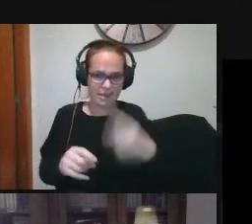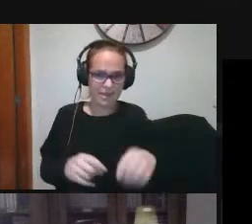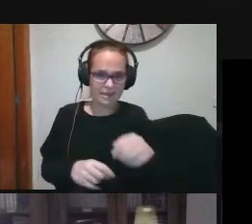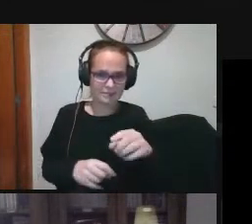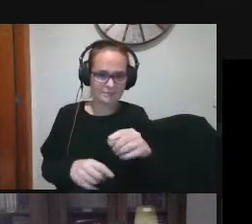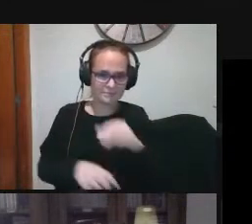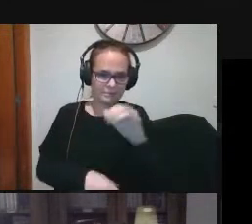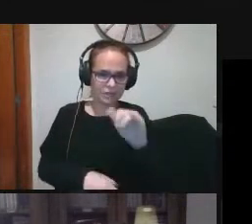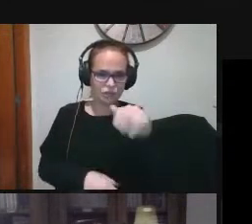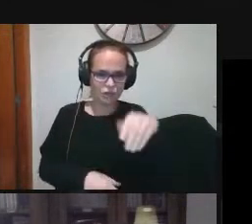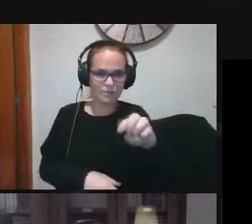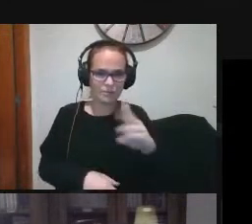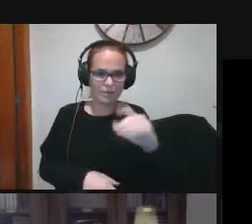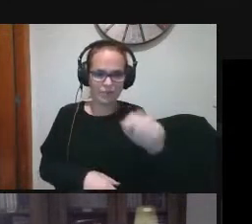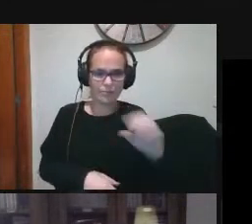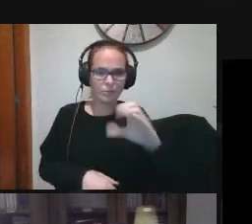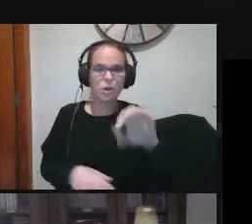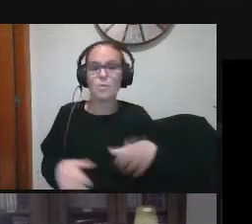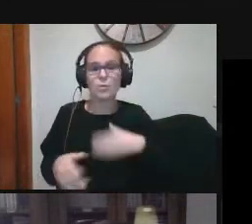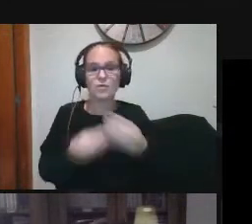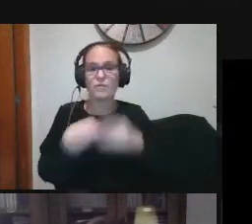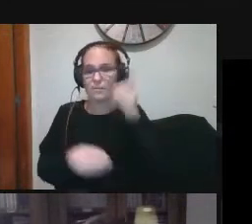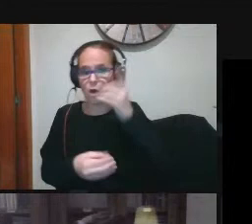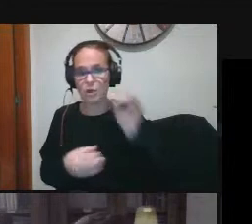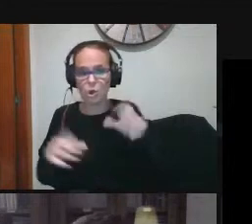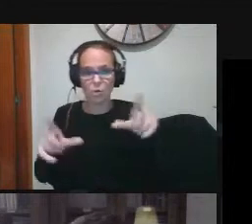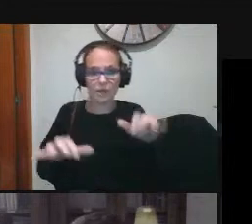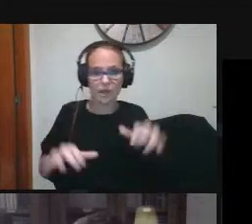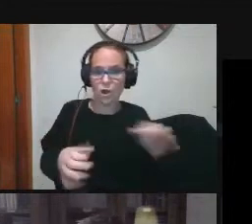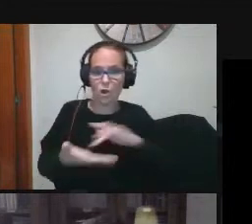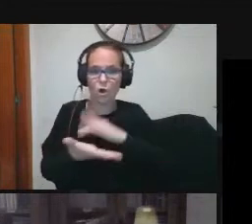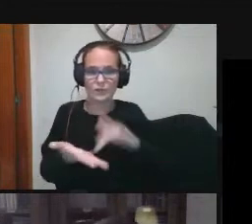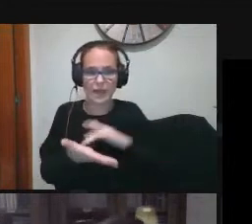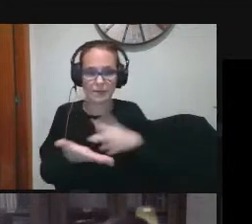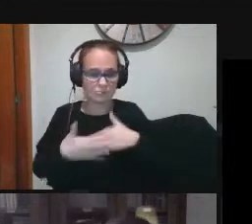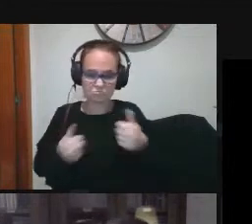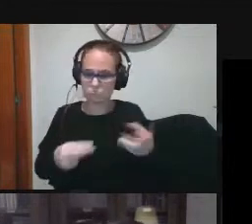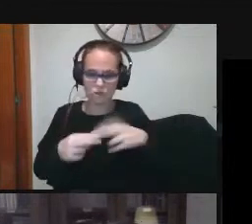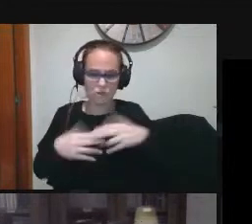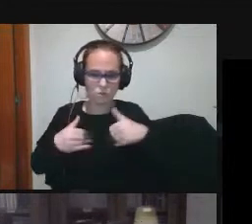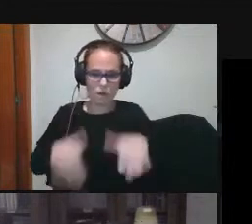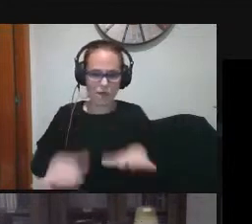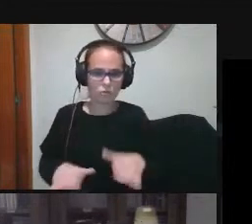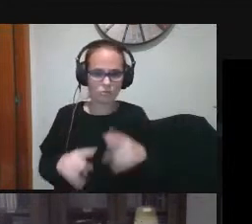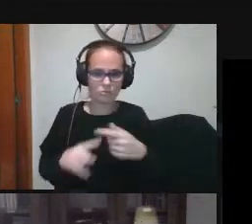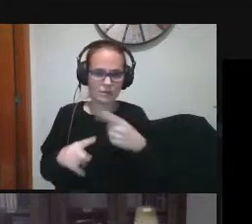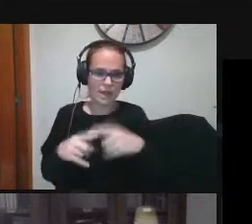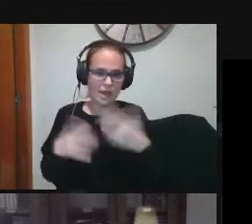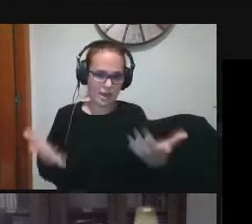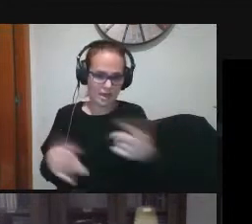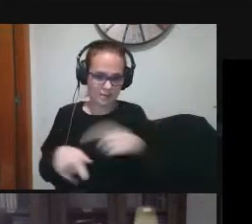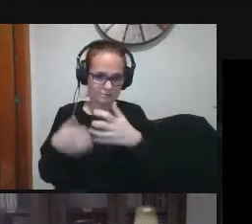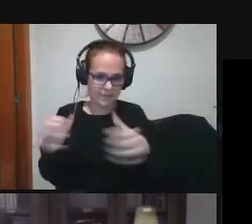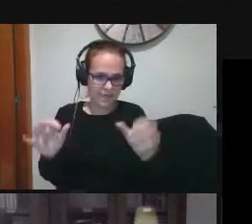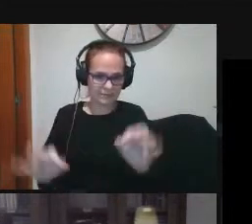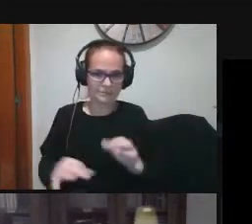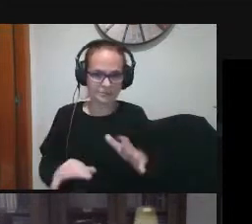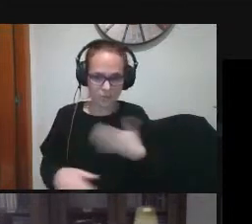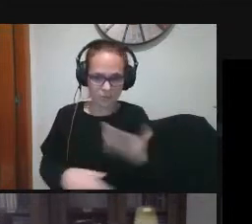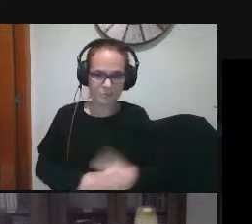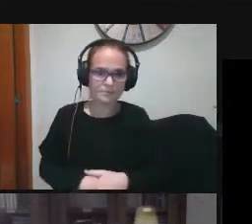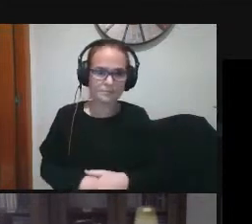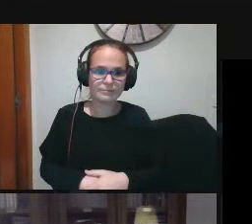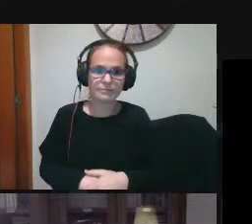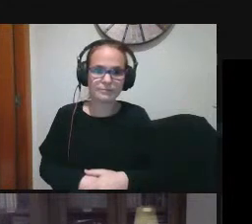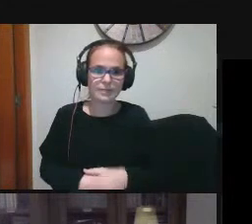ho feu això ho podeu fer amb mòbil o ho podeu fer amb ordinador o amb tablet podeu connectar-vos com vulgueu en el PD i